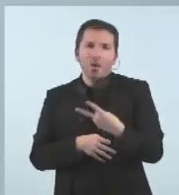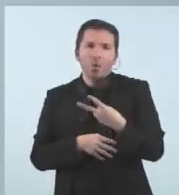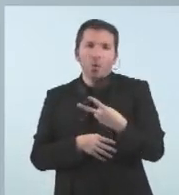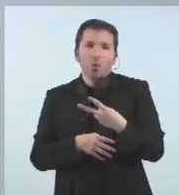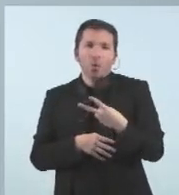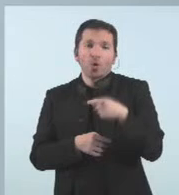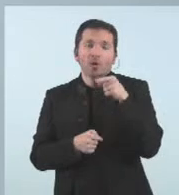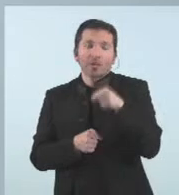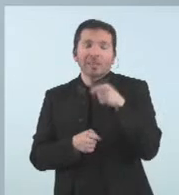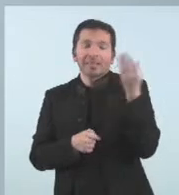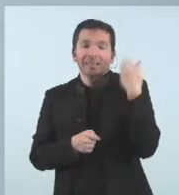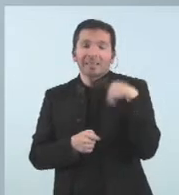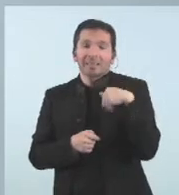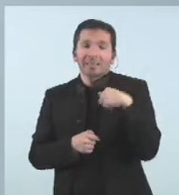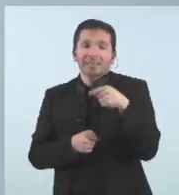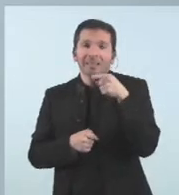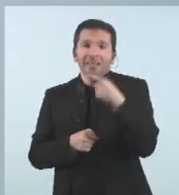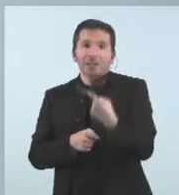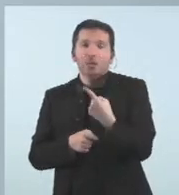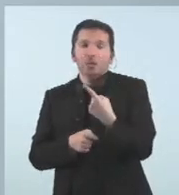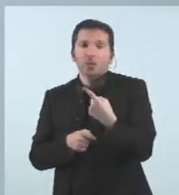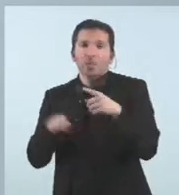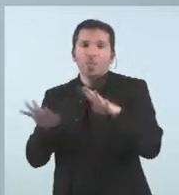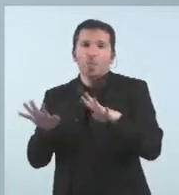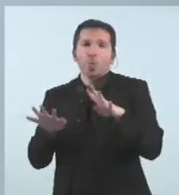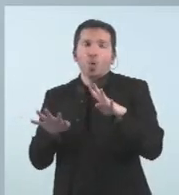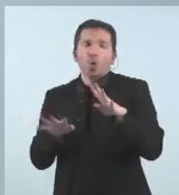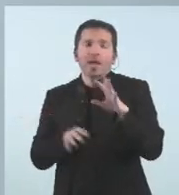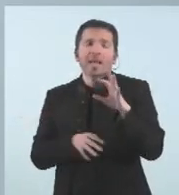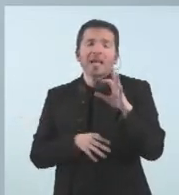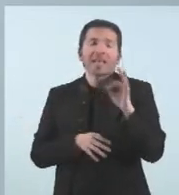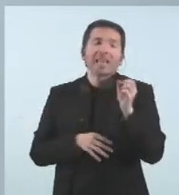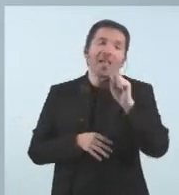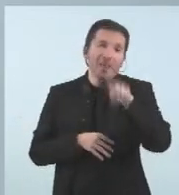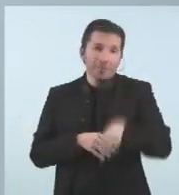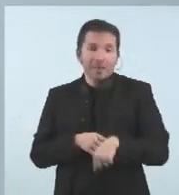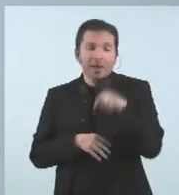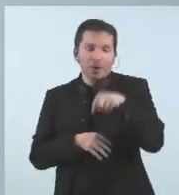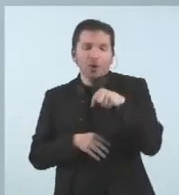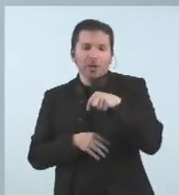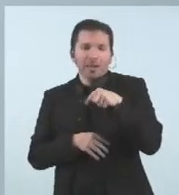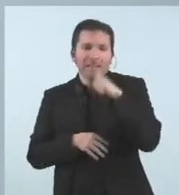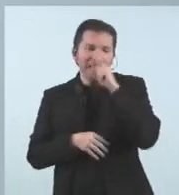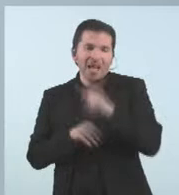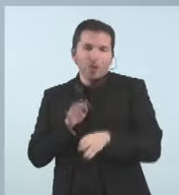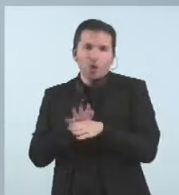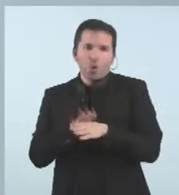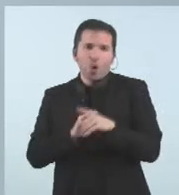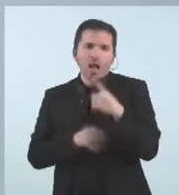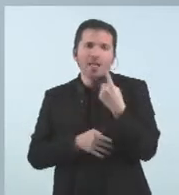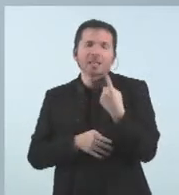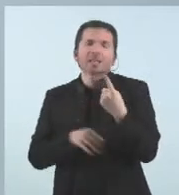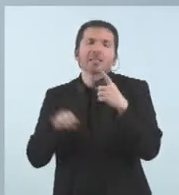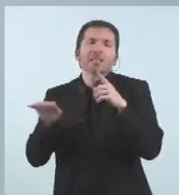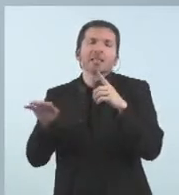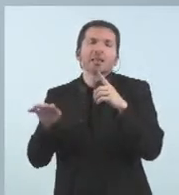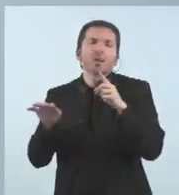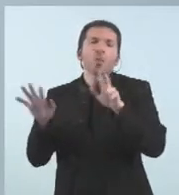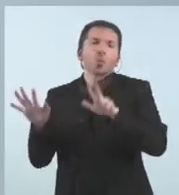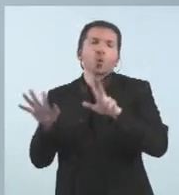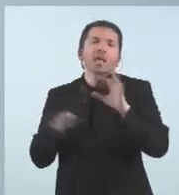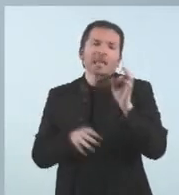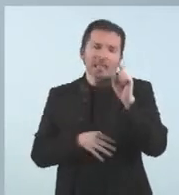a ampliar la dotació a 180.000 euros i en guany també s'amplia a 180 i el que he comentat també és que la dotació